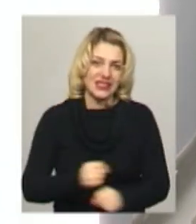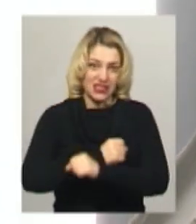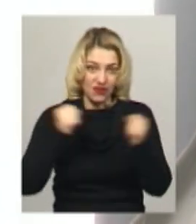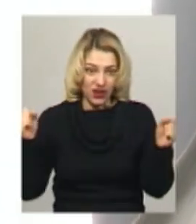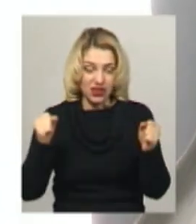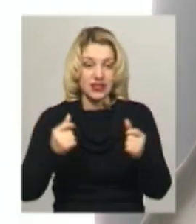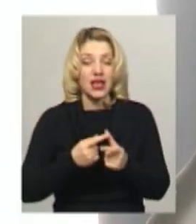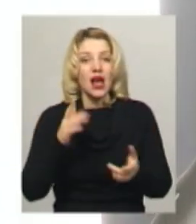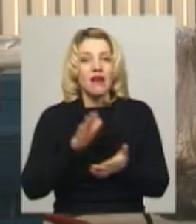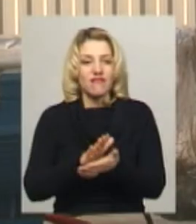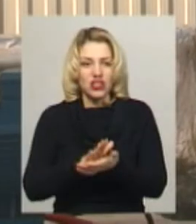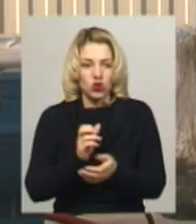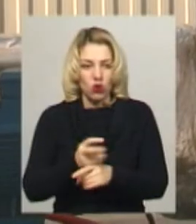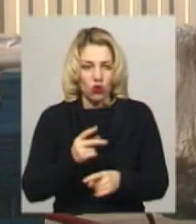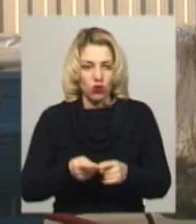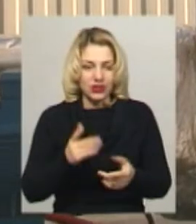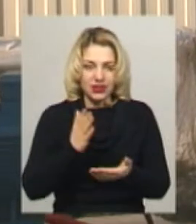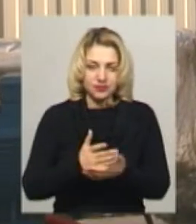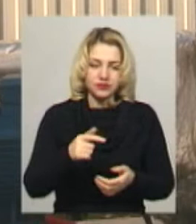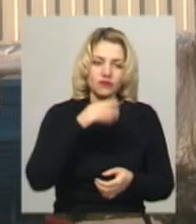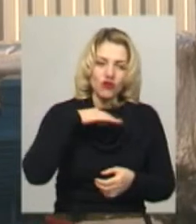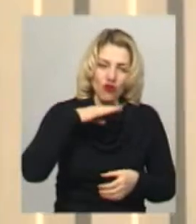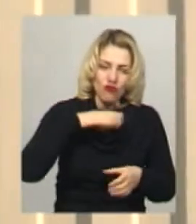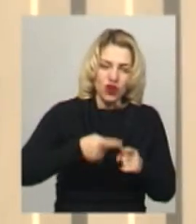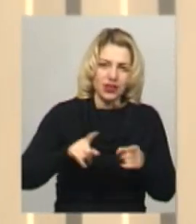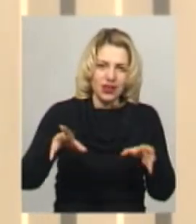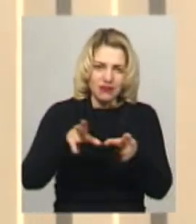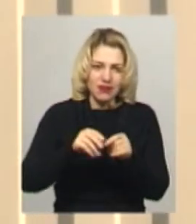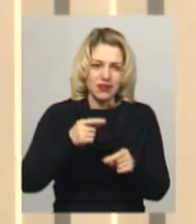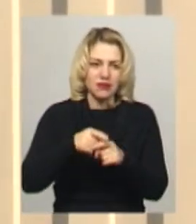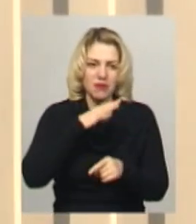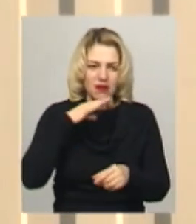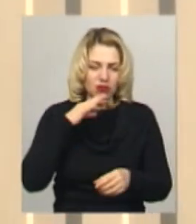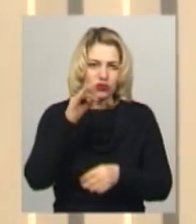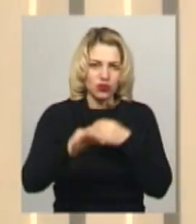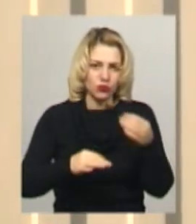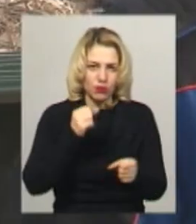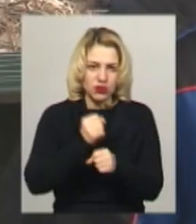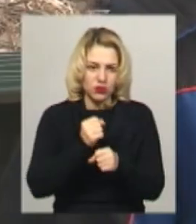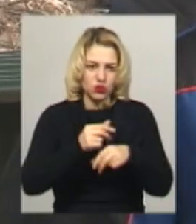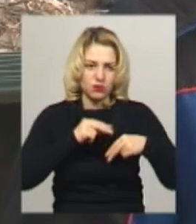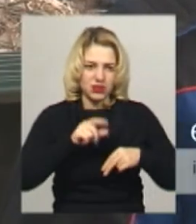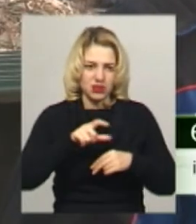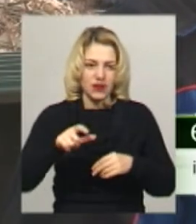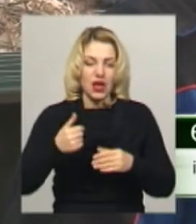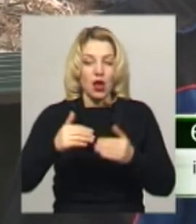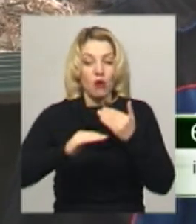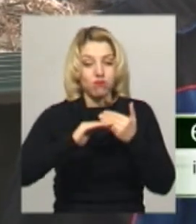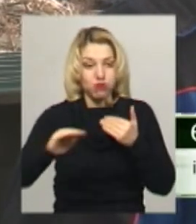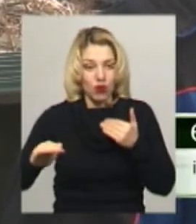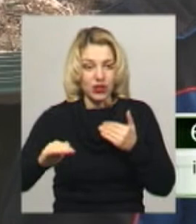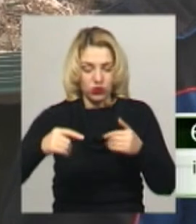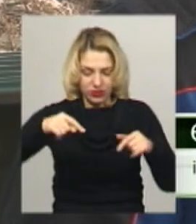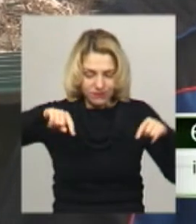електростанції є вуглекислий газ і вода. На станції тут цілодобово працюють 6 робітників, каже інженер-спеціаліст. По тілу полігону розташовані